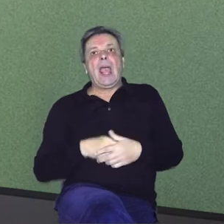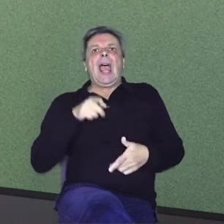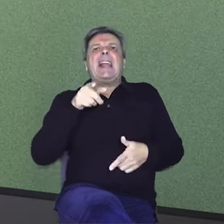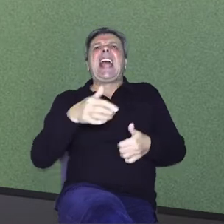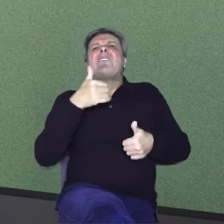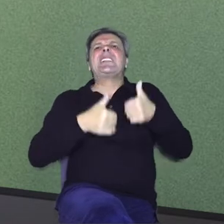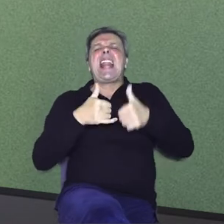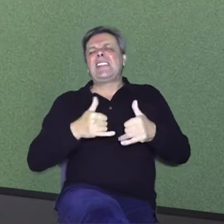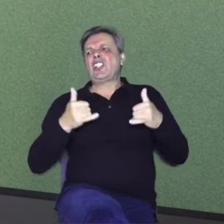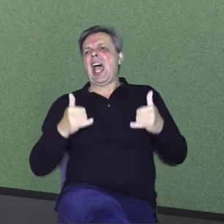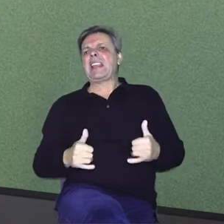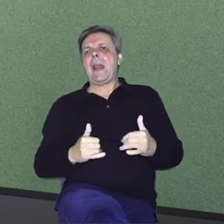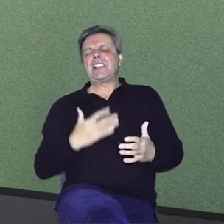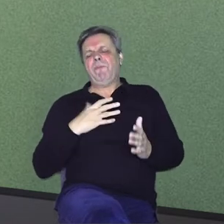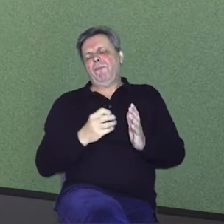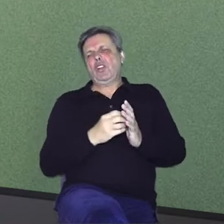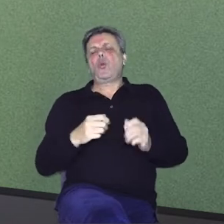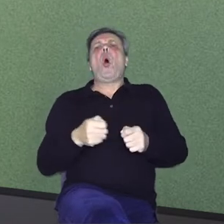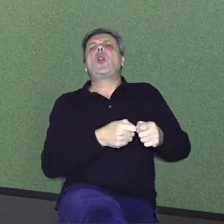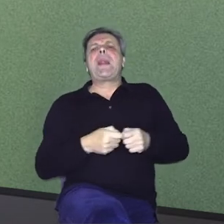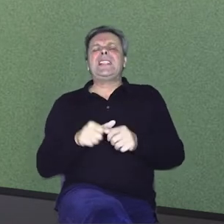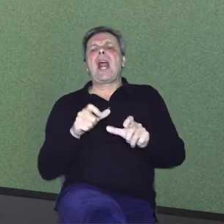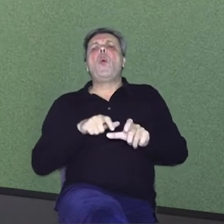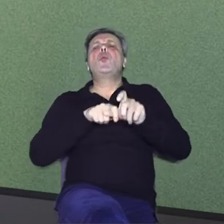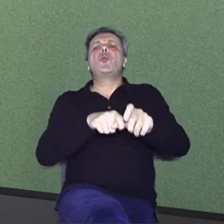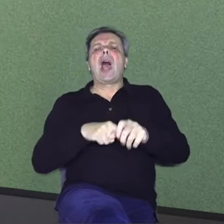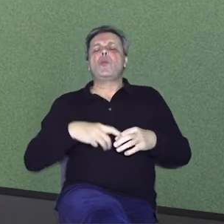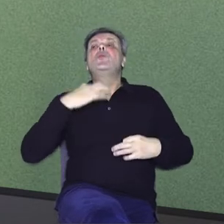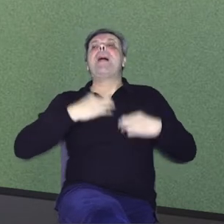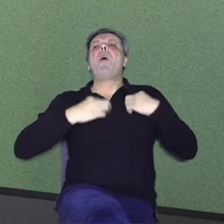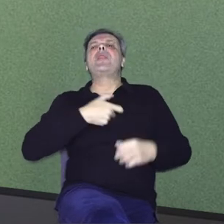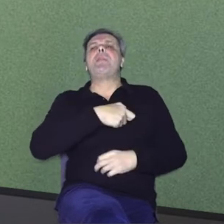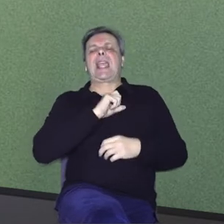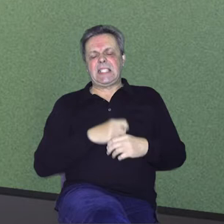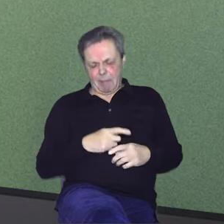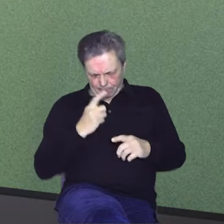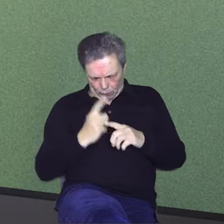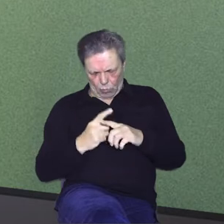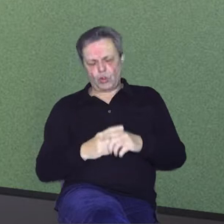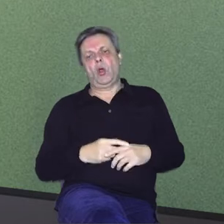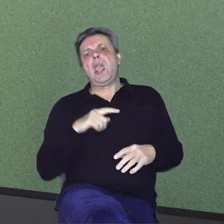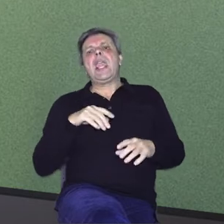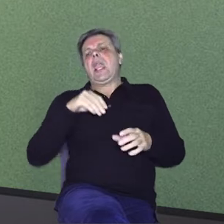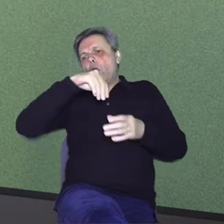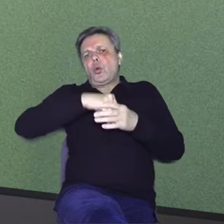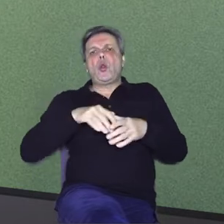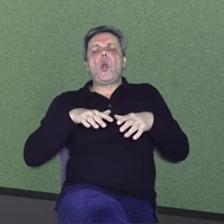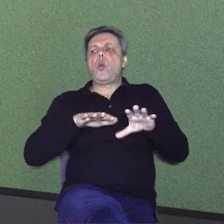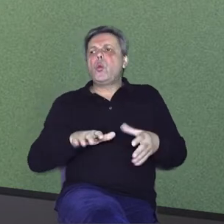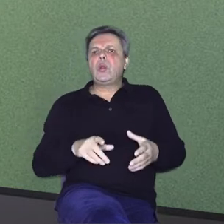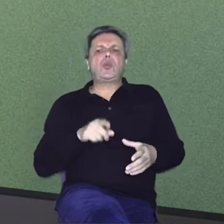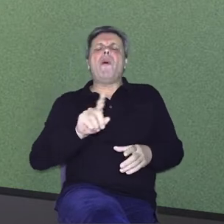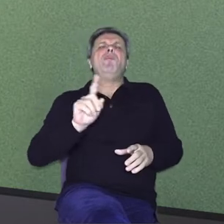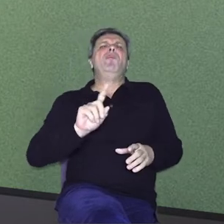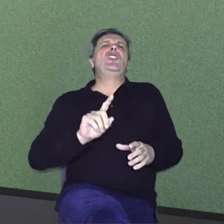natjecanja danas, već u stvari duže vrijeme, organizira u soradnji s modnim agencijama. Tako je. I sudjelu ljudi iz modne agencije